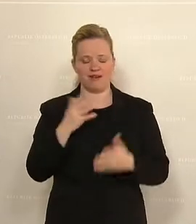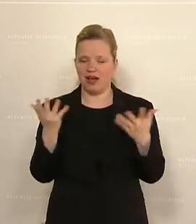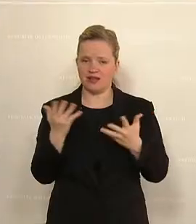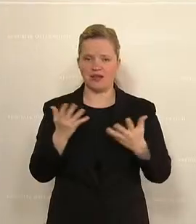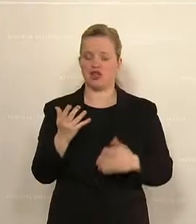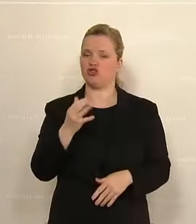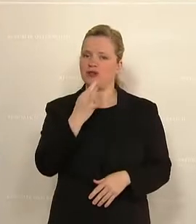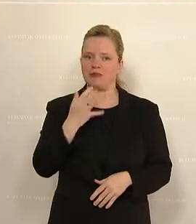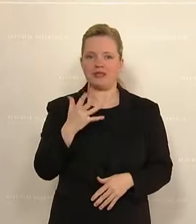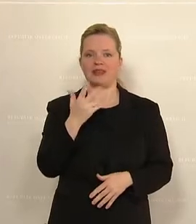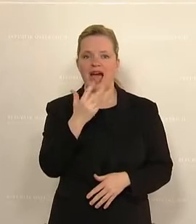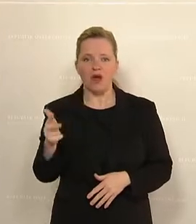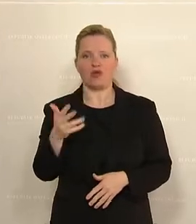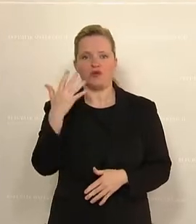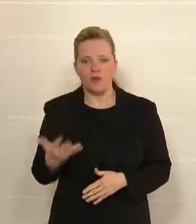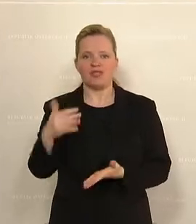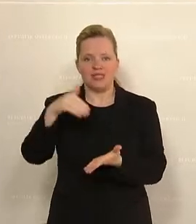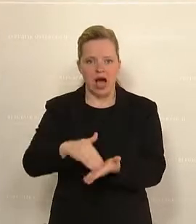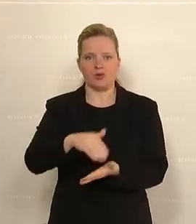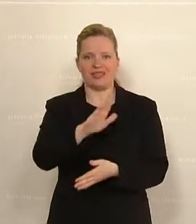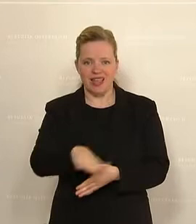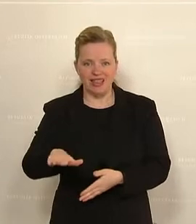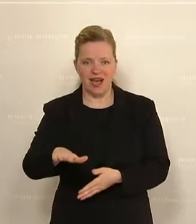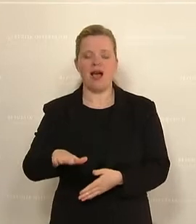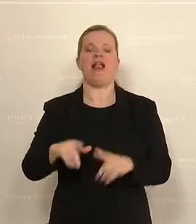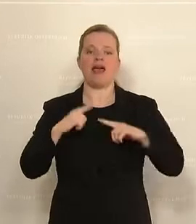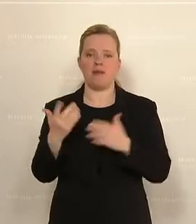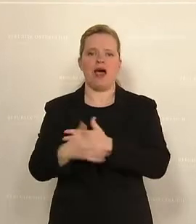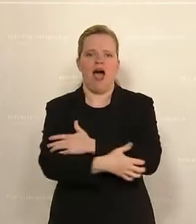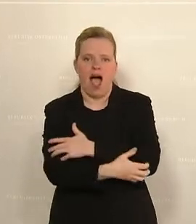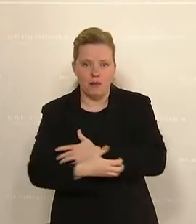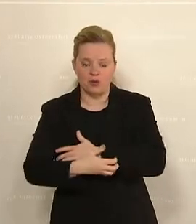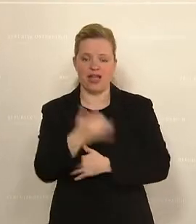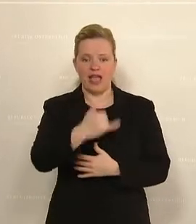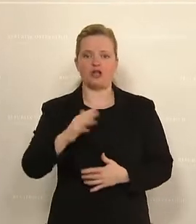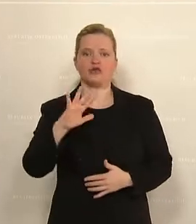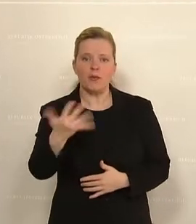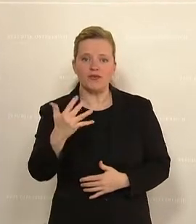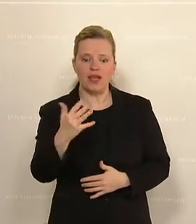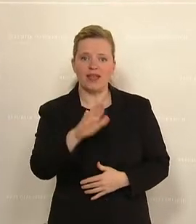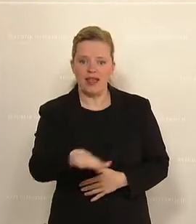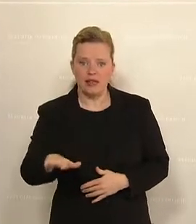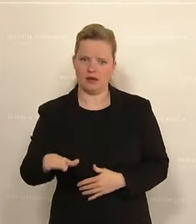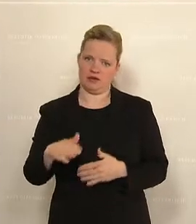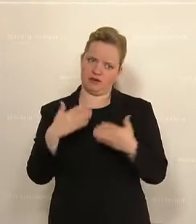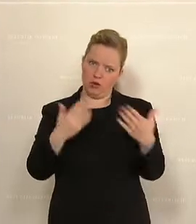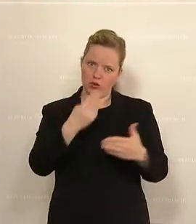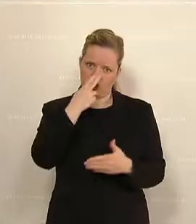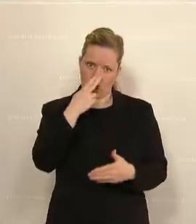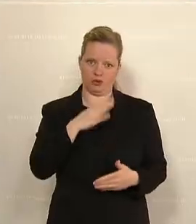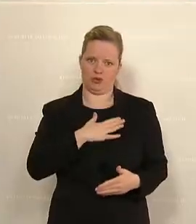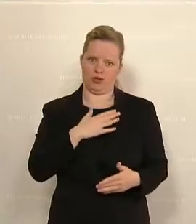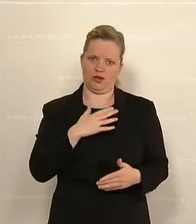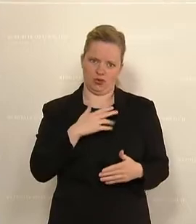.000 Kinder leben in Armut. Das ist jedes fünfte Kind. Und so, sozial seid ihr. Das ist keine